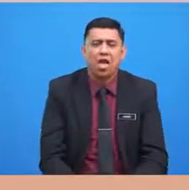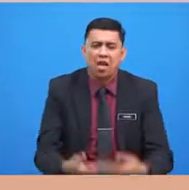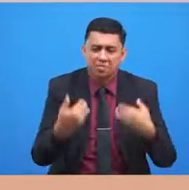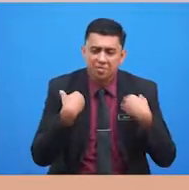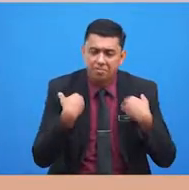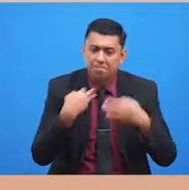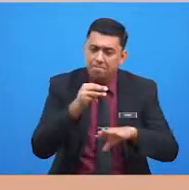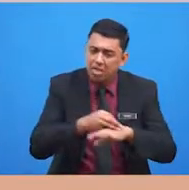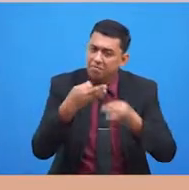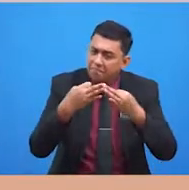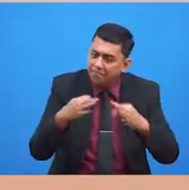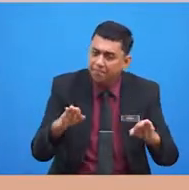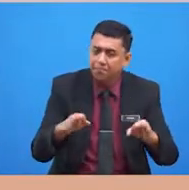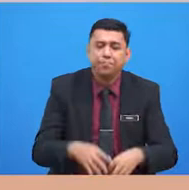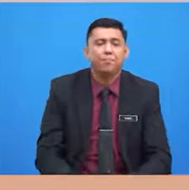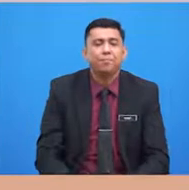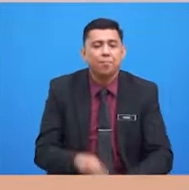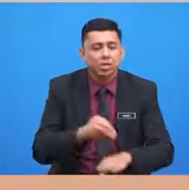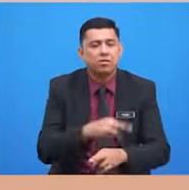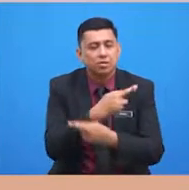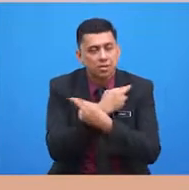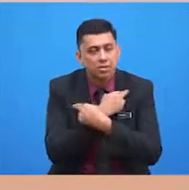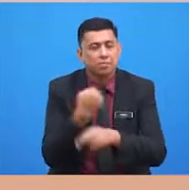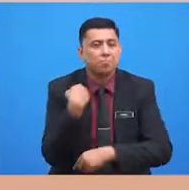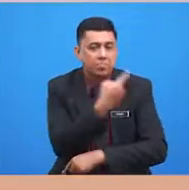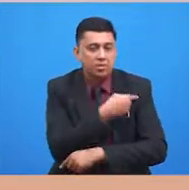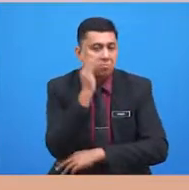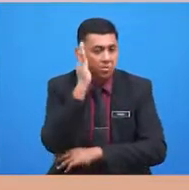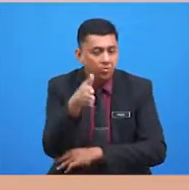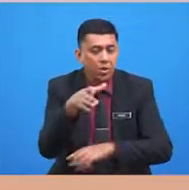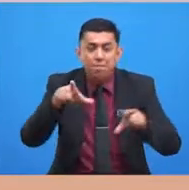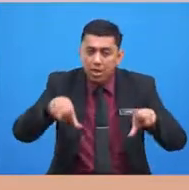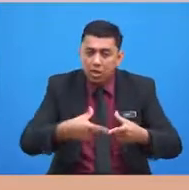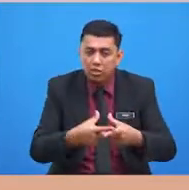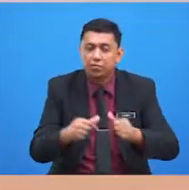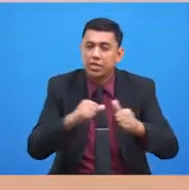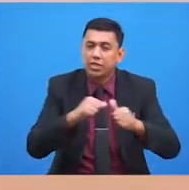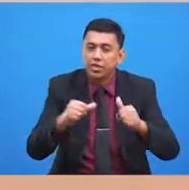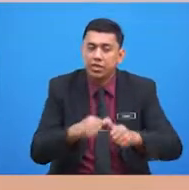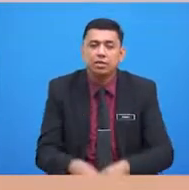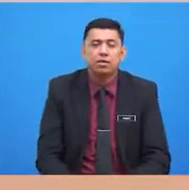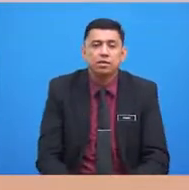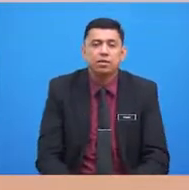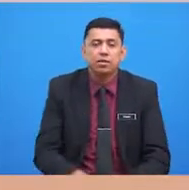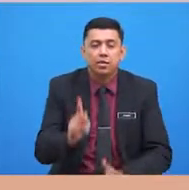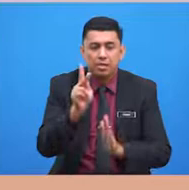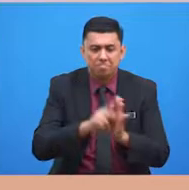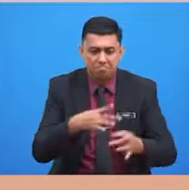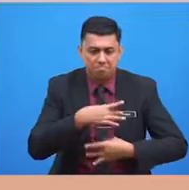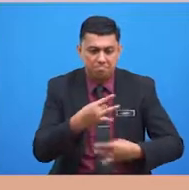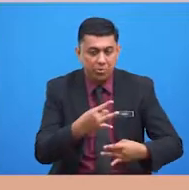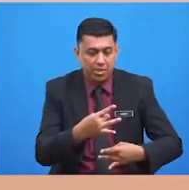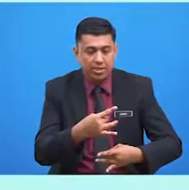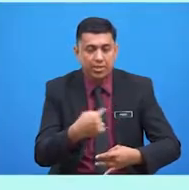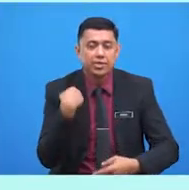lapang atau masa rehat, kita akan melakukan aktiviti kegemaran kita